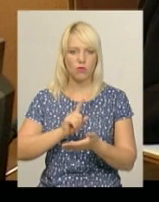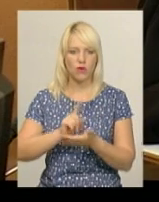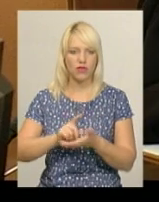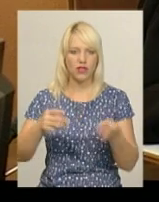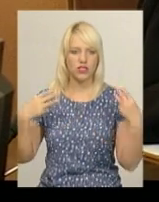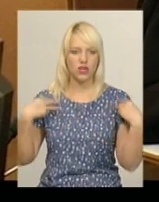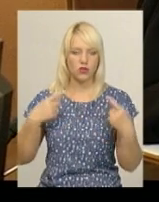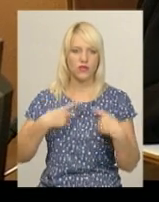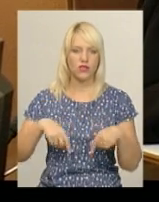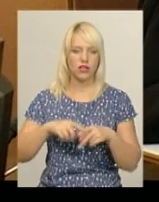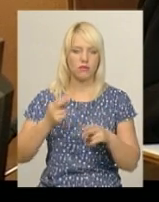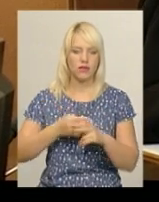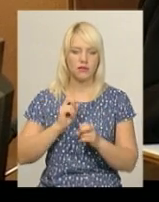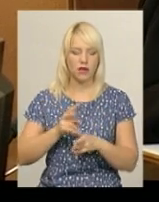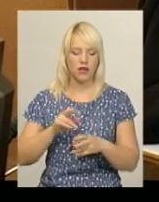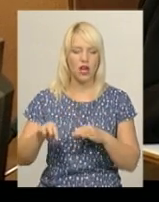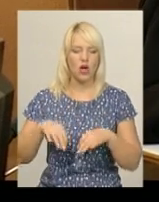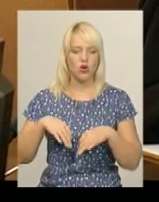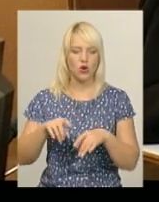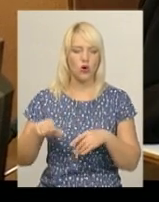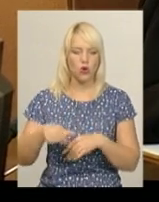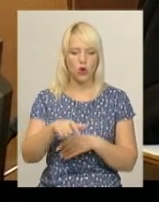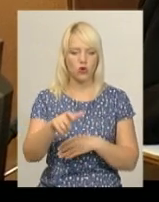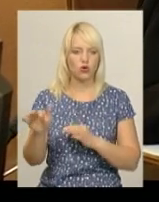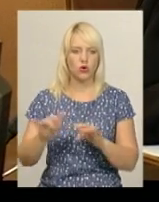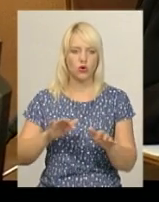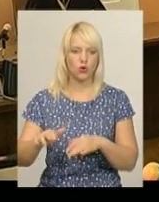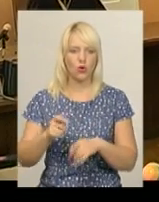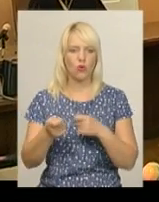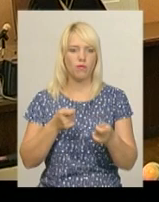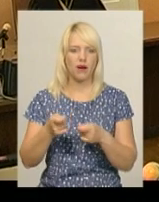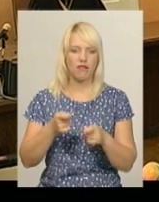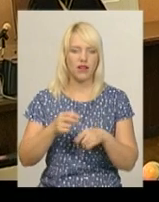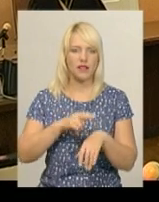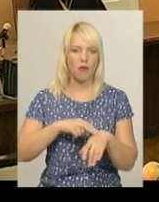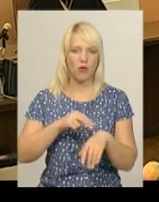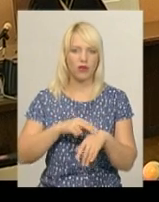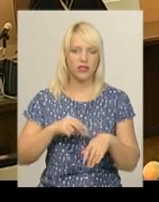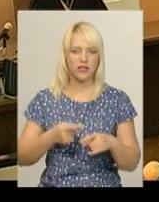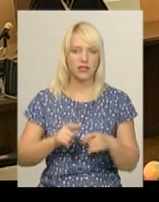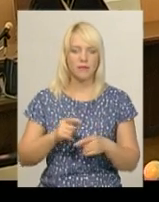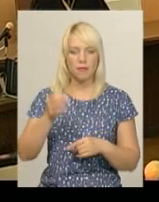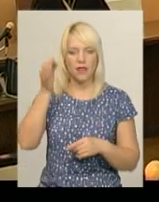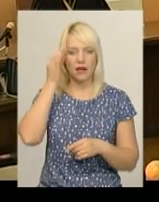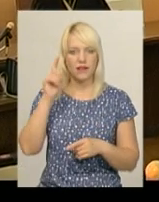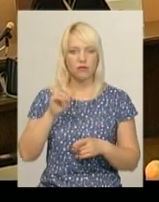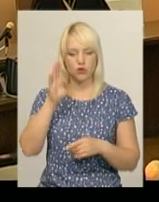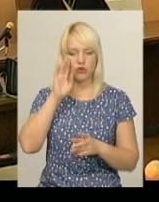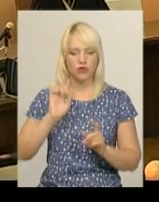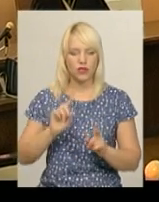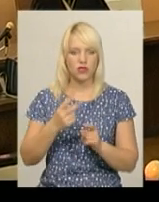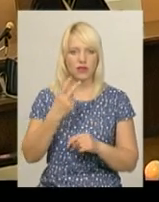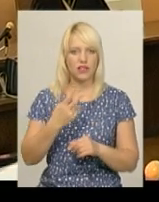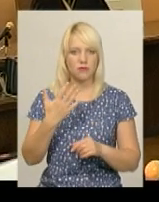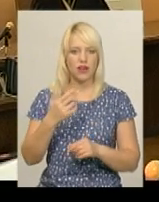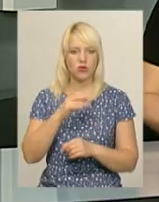начальника відділу безпеки дорожнього руху управління патрульної поліції області. Нагадаю, чоловіка затримали 25 червня